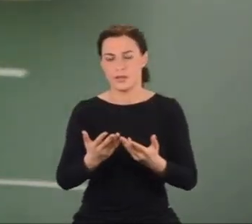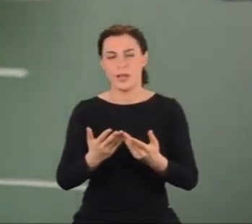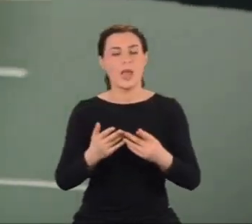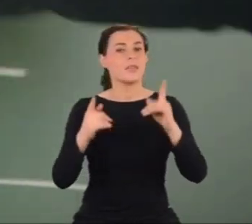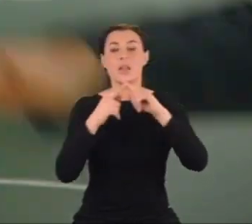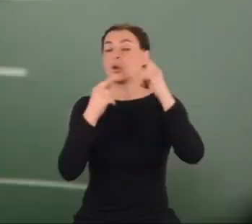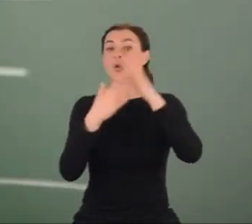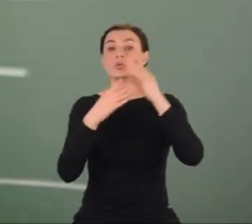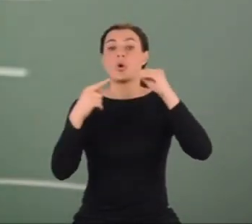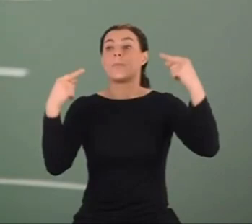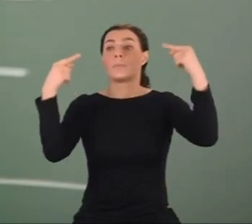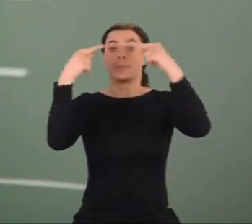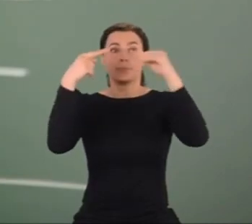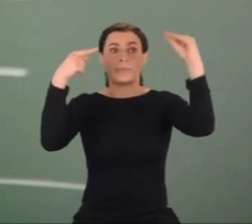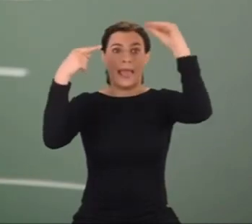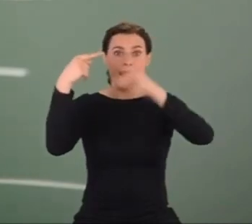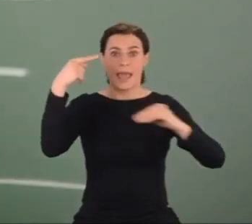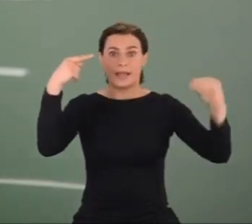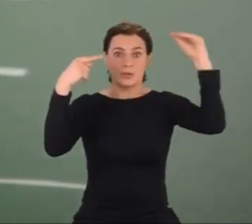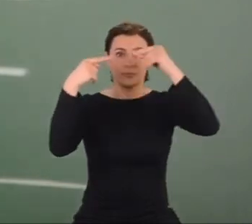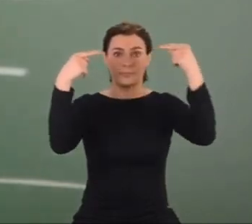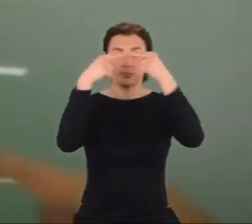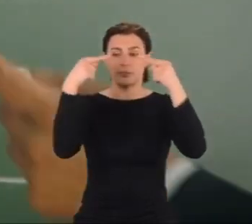przypisany do jednej konkretnej orbity.